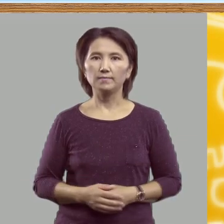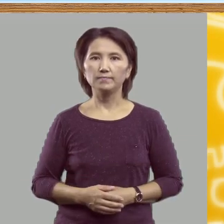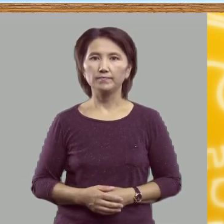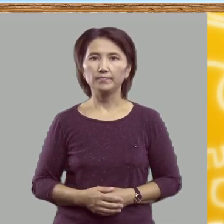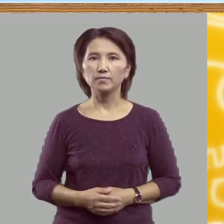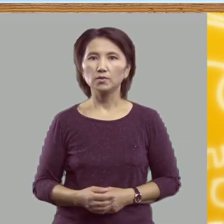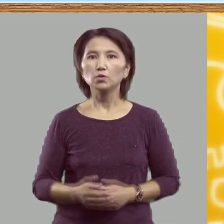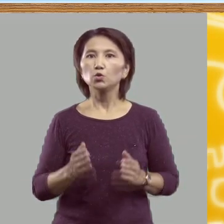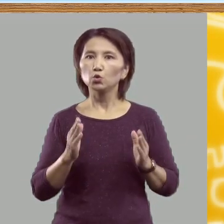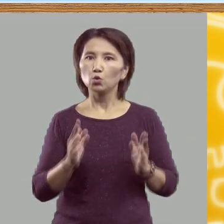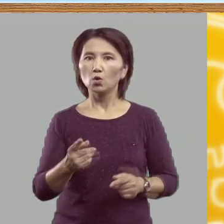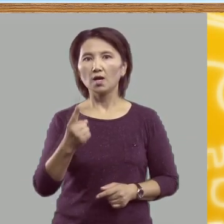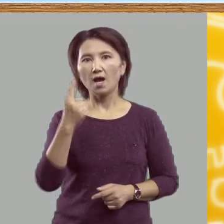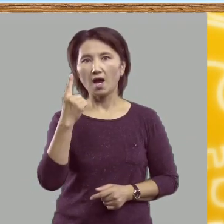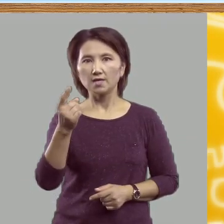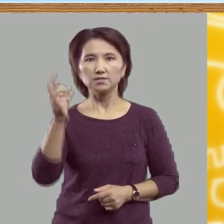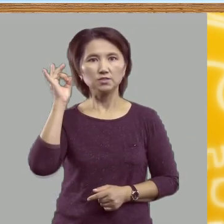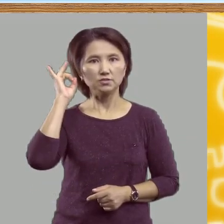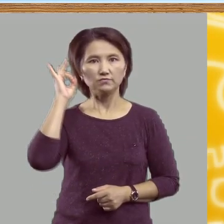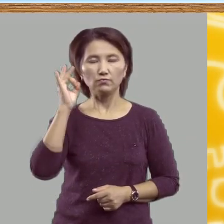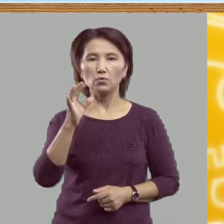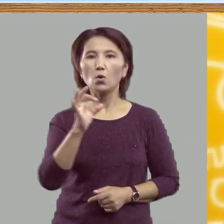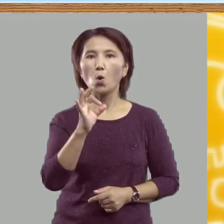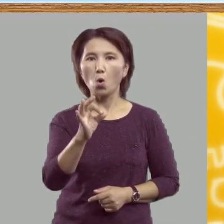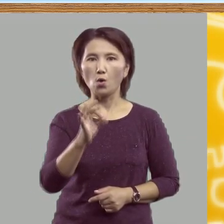только один звук О.